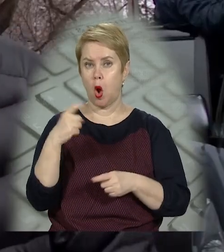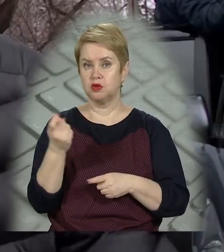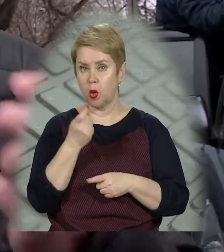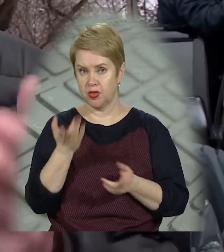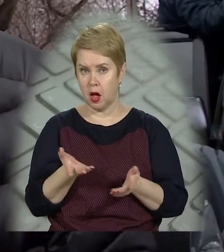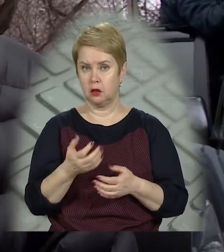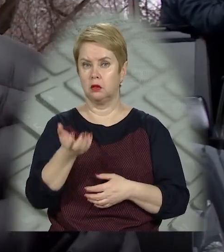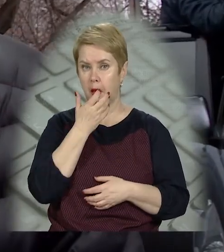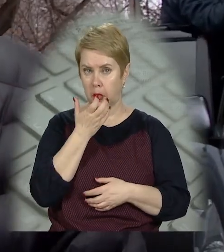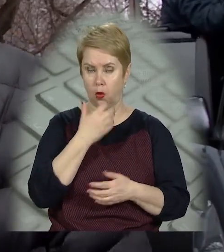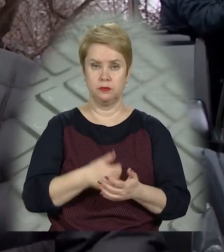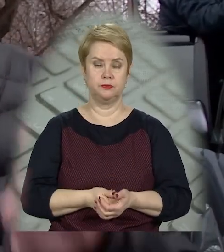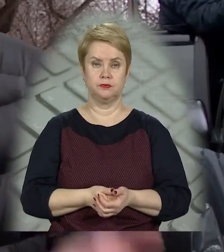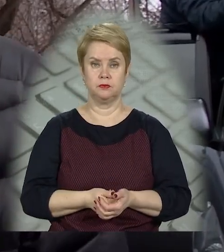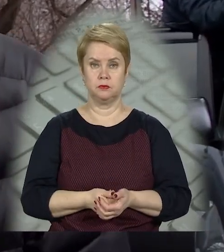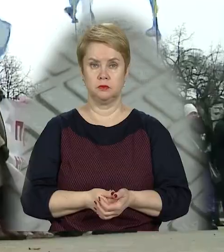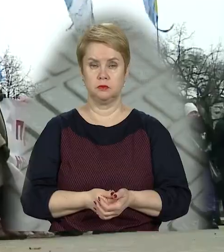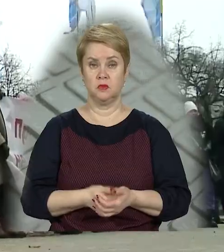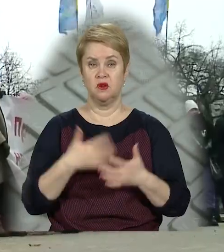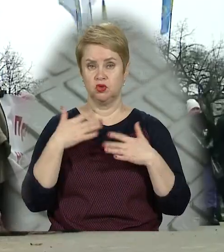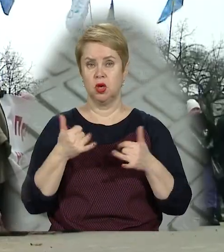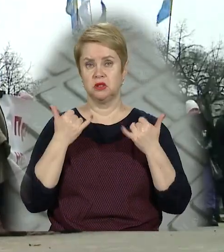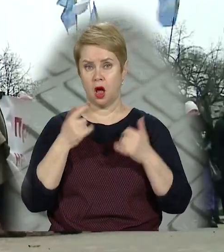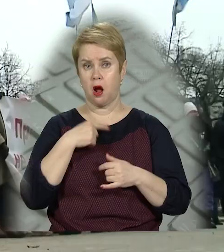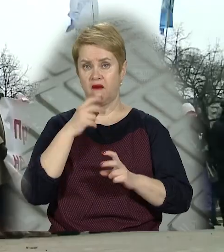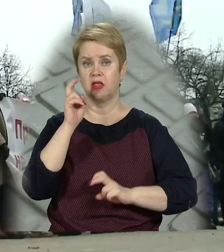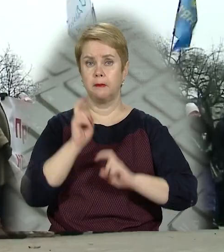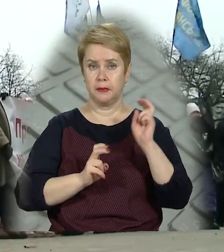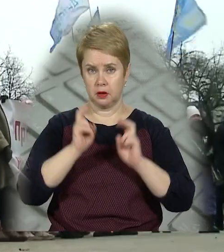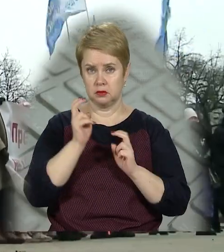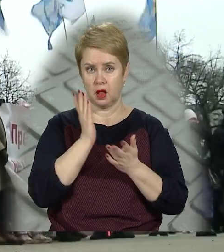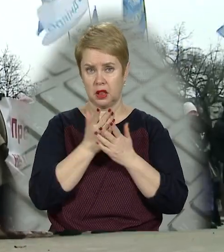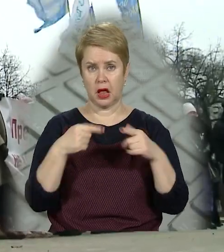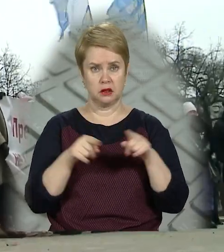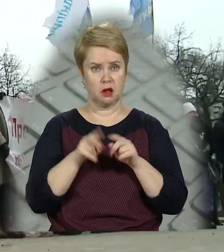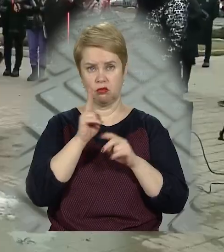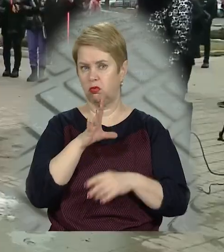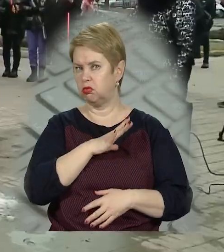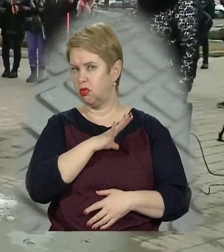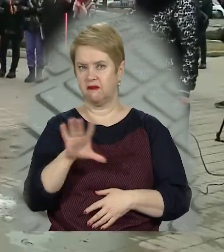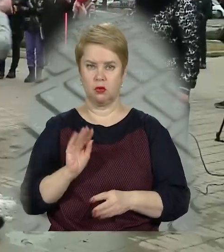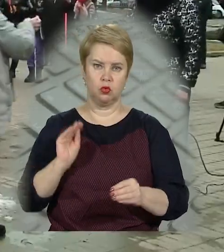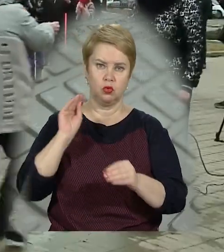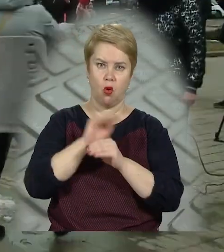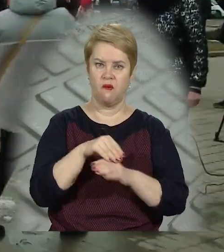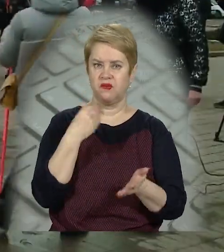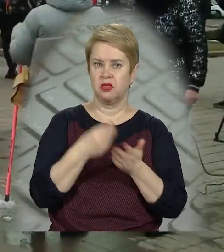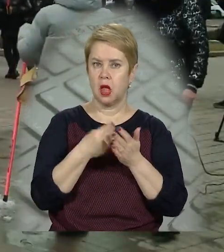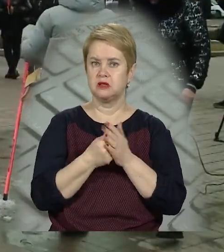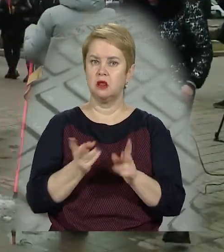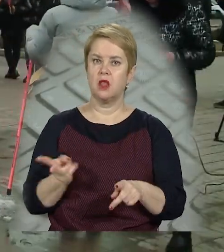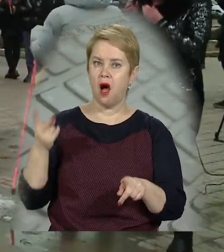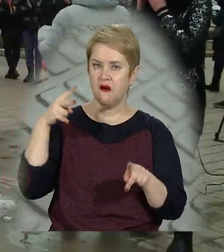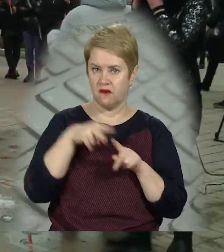господарство, тепло. Вже зараз, кажуть підприємці, є такі, хто не витримує додаткового фінансового